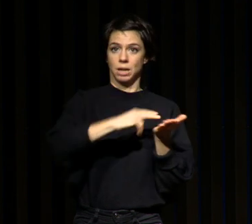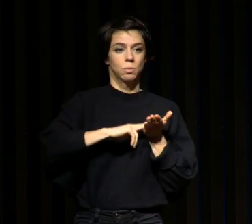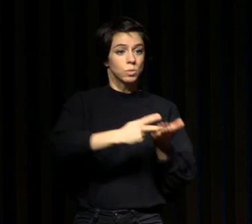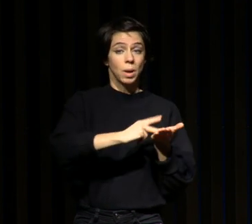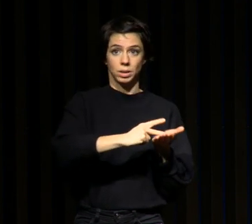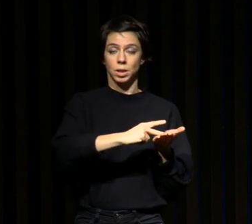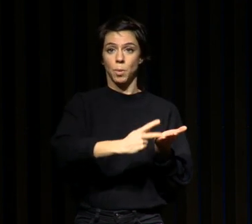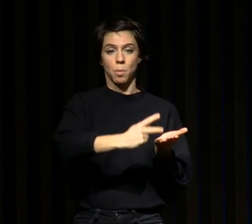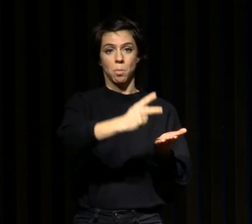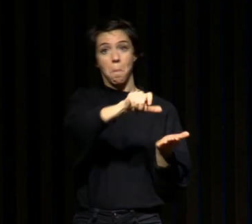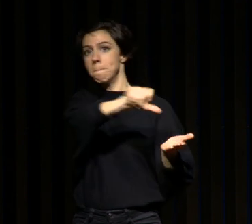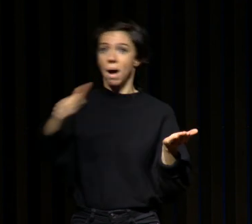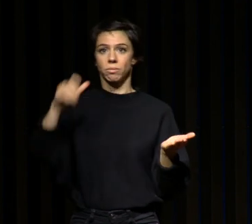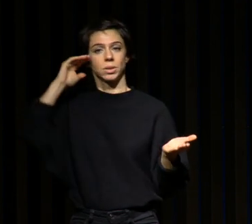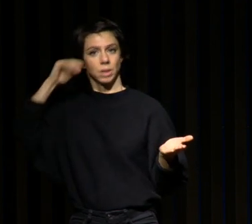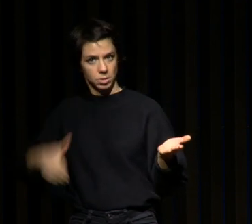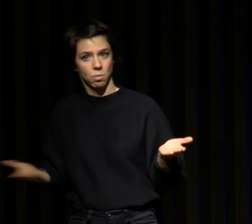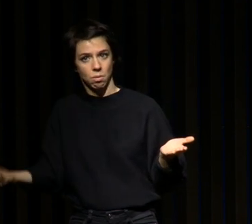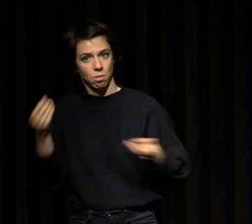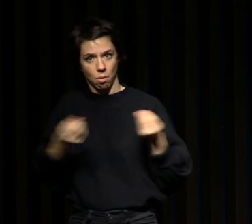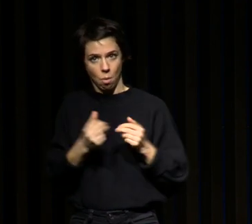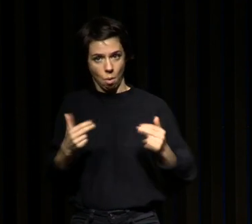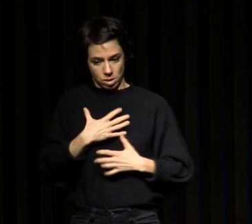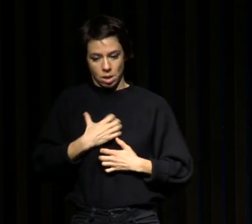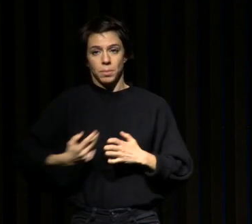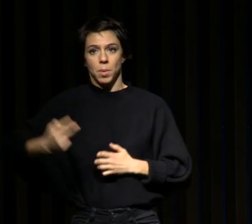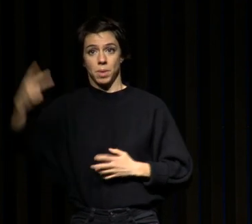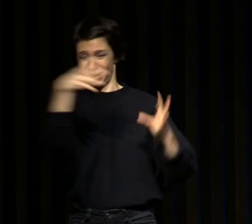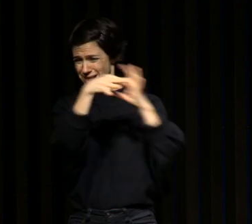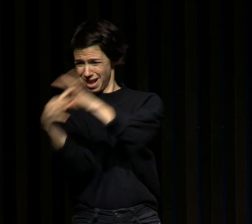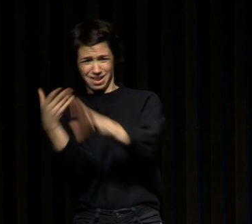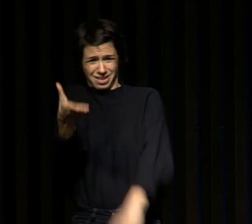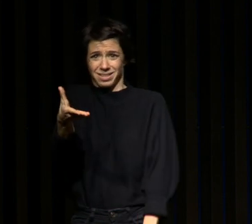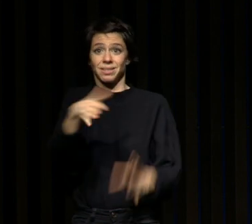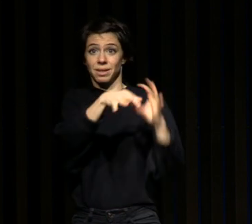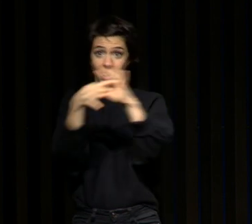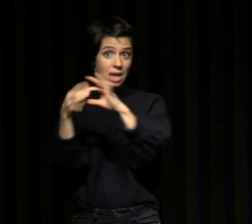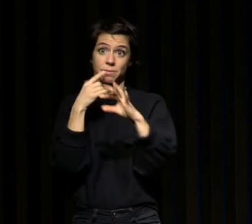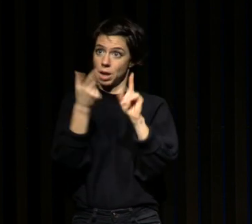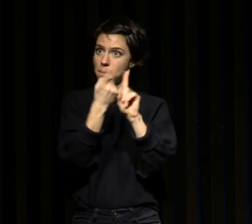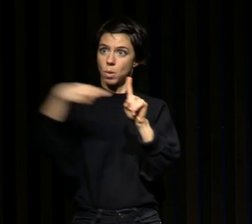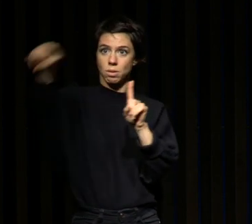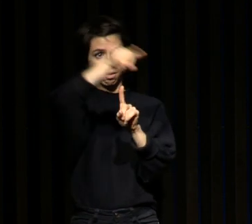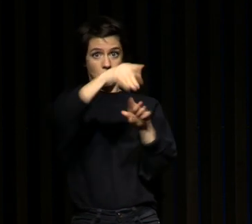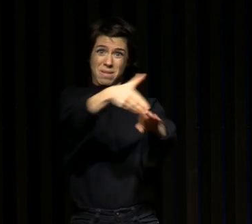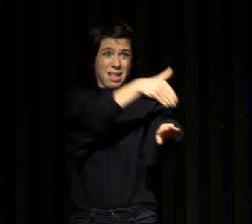donc il y a un vrai vrai enjeu important à repérer ces troubles et à les traiter pour aider les Français à